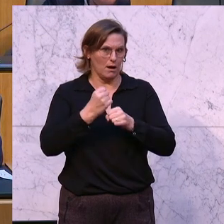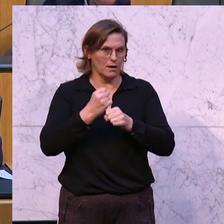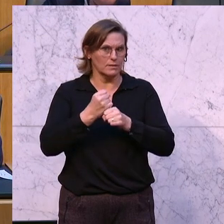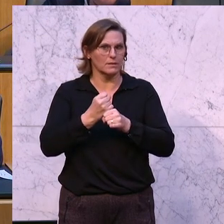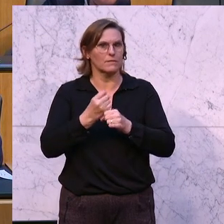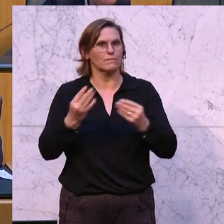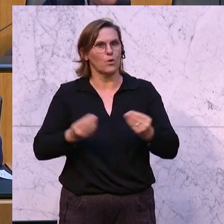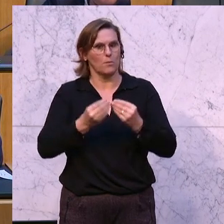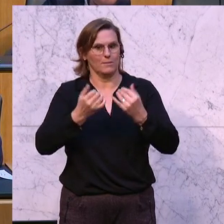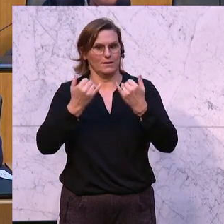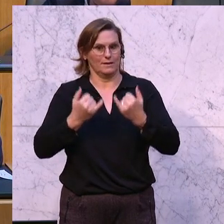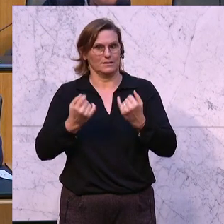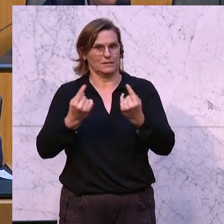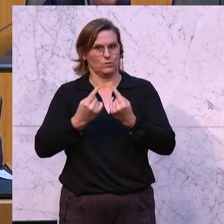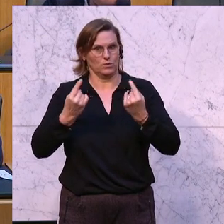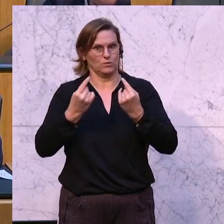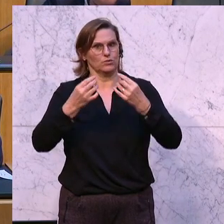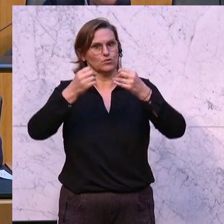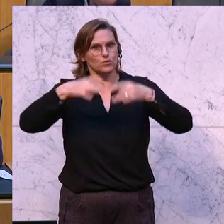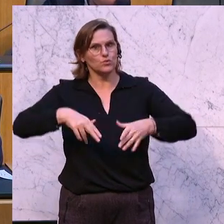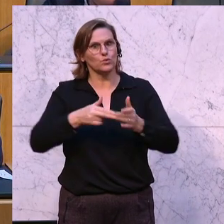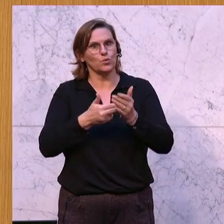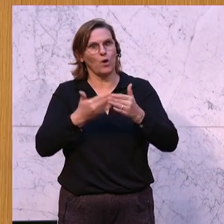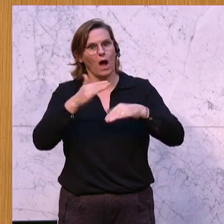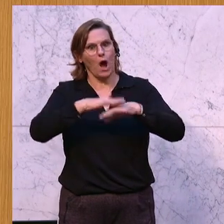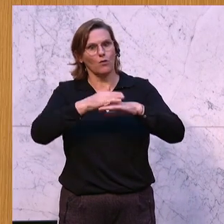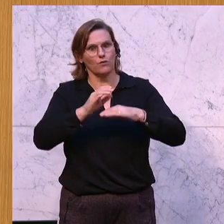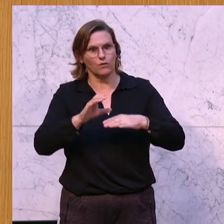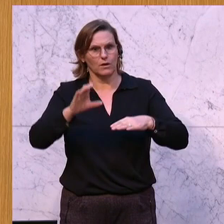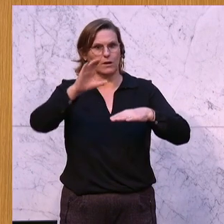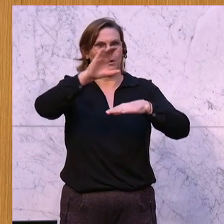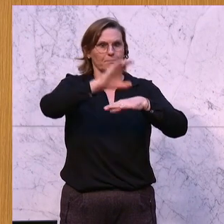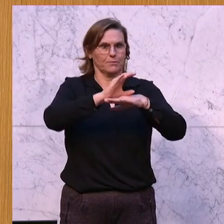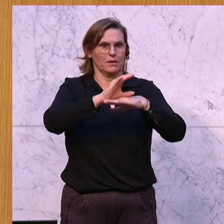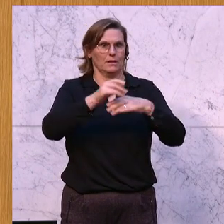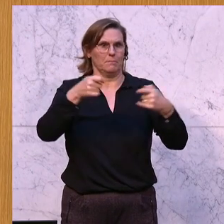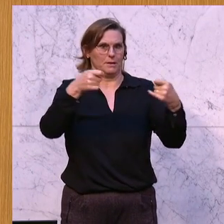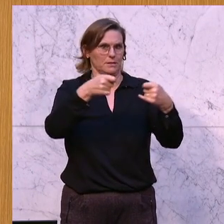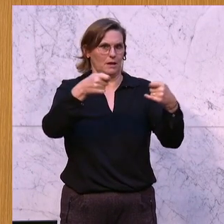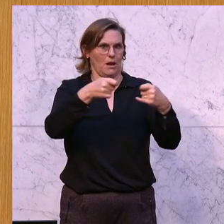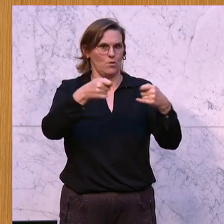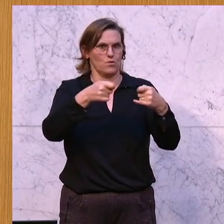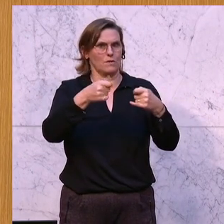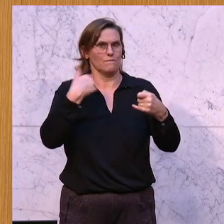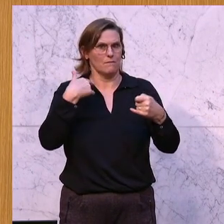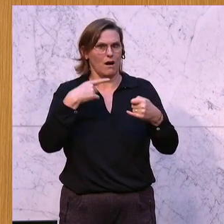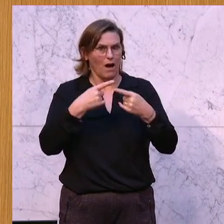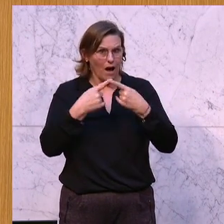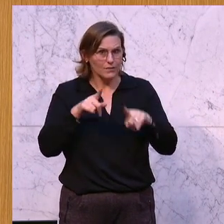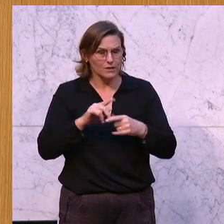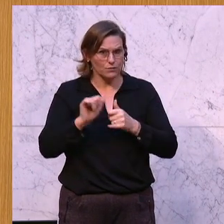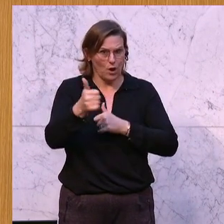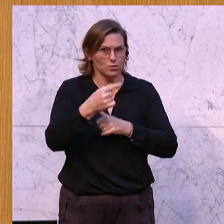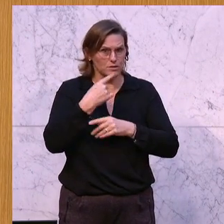auf die bestehenden Strukturen noch eine Finanzierungsebene draufsetzt. Genau das Gegenteil von dem, was Sie ursprünglich proklamiert haben, Herr Minister.